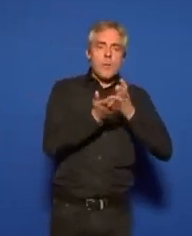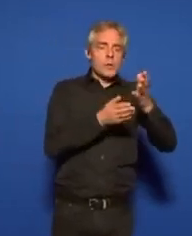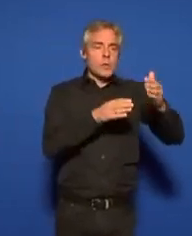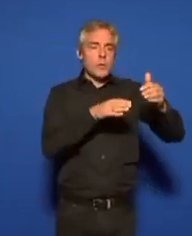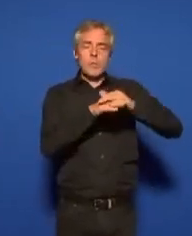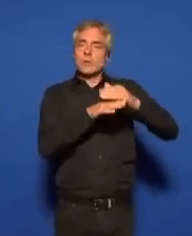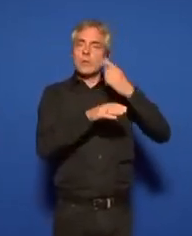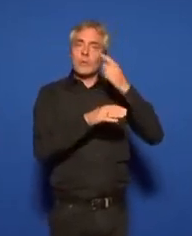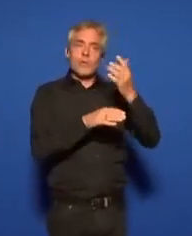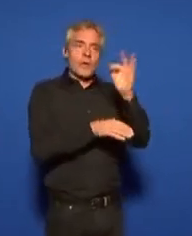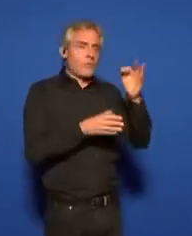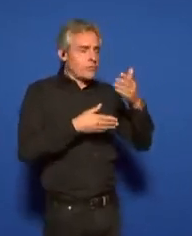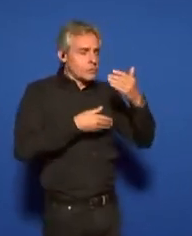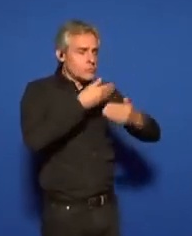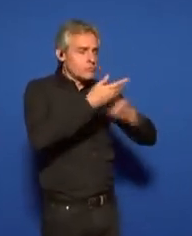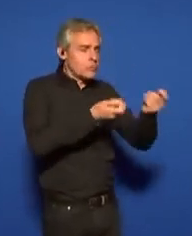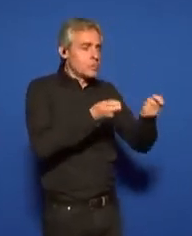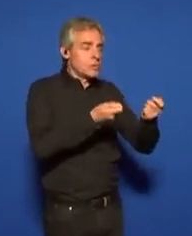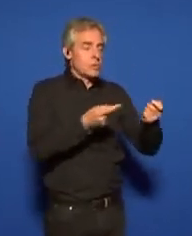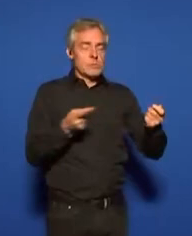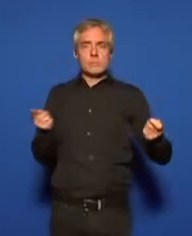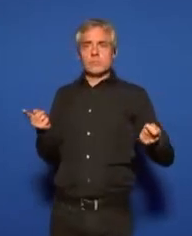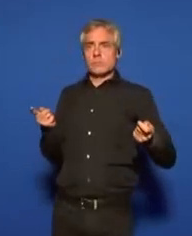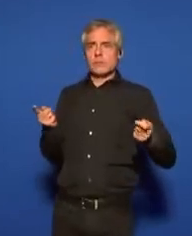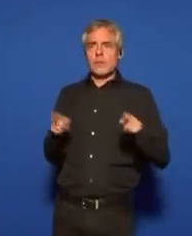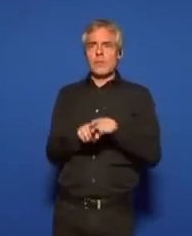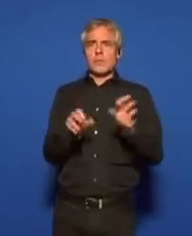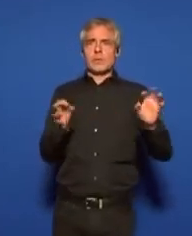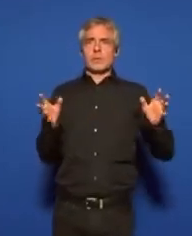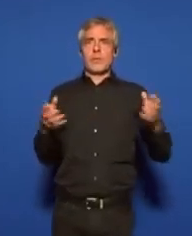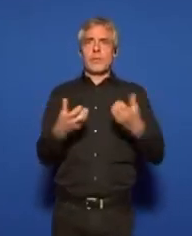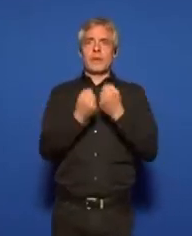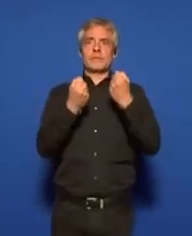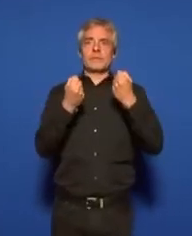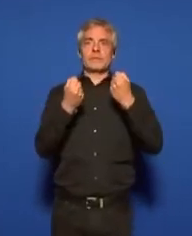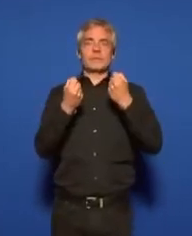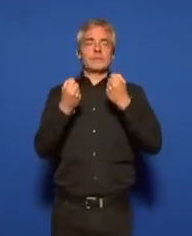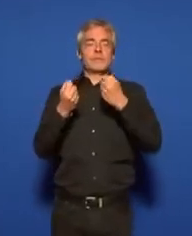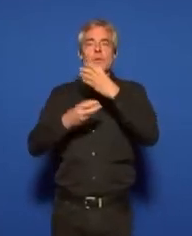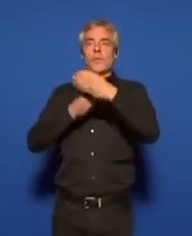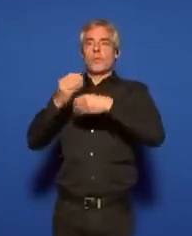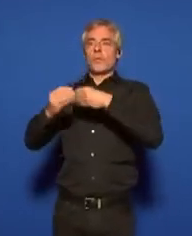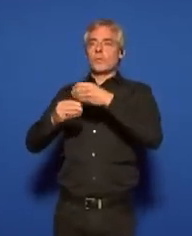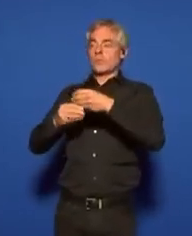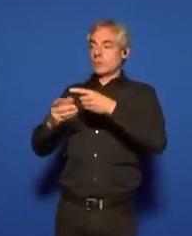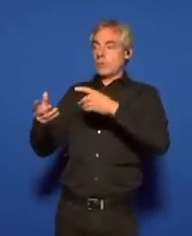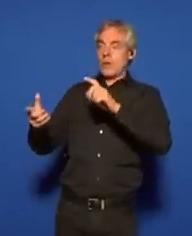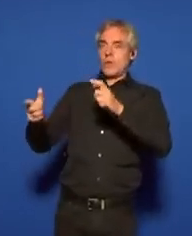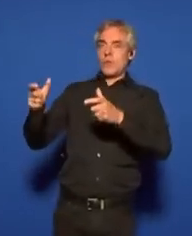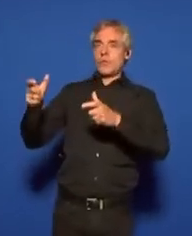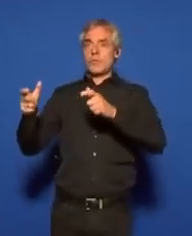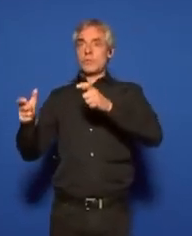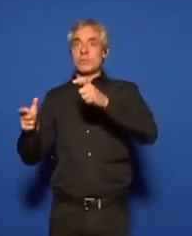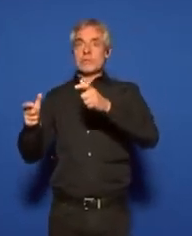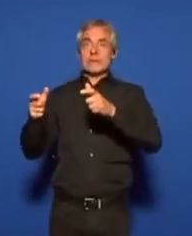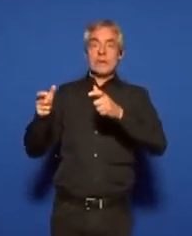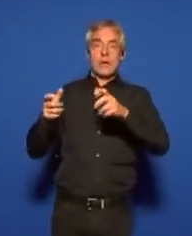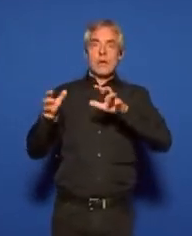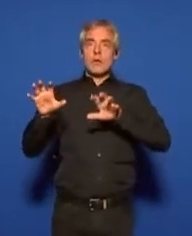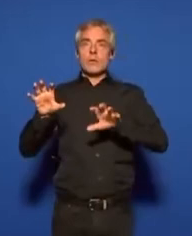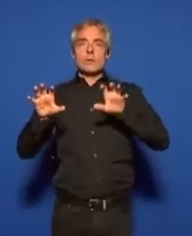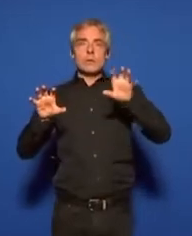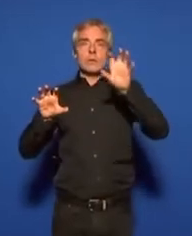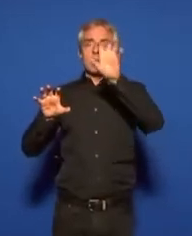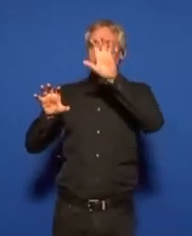pour la France, à ce moment précis, le monde bouge, les continents